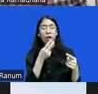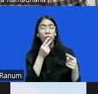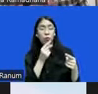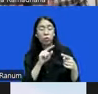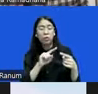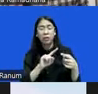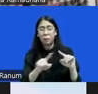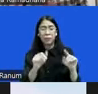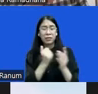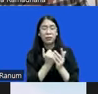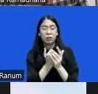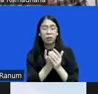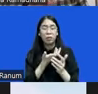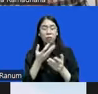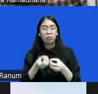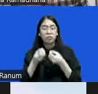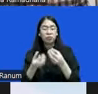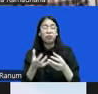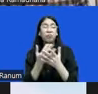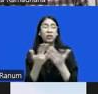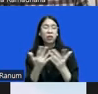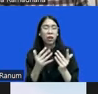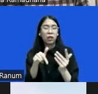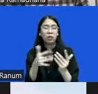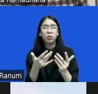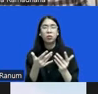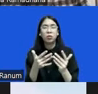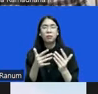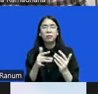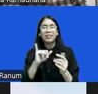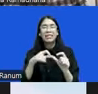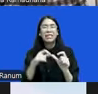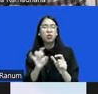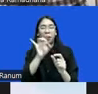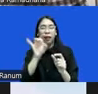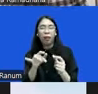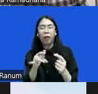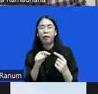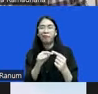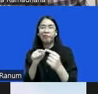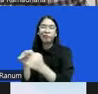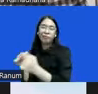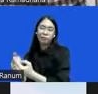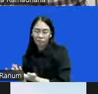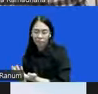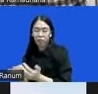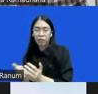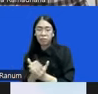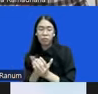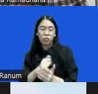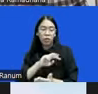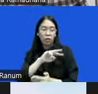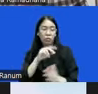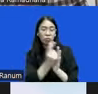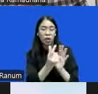mereka berikan kepada masyarakat itu banyak menyentuh isu-isu lain. Apakah perubahan undang